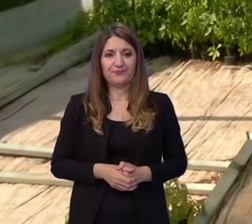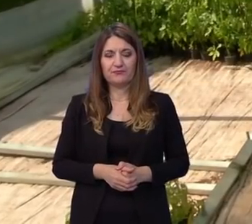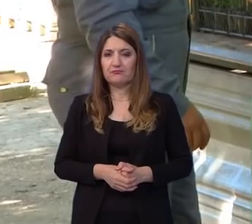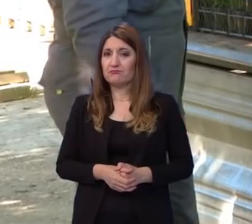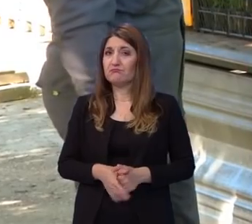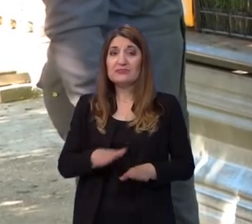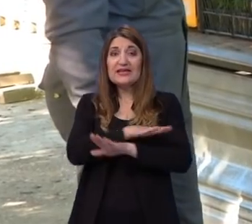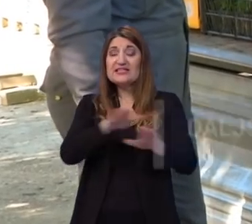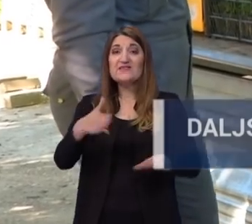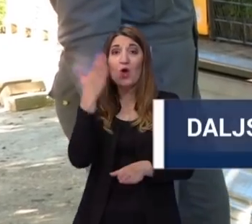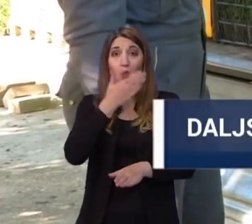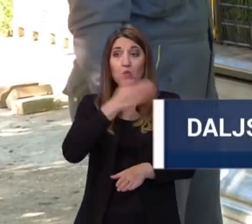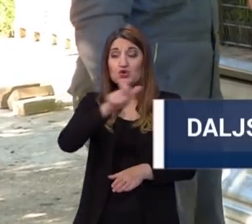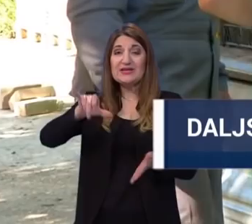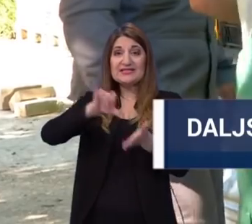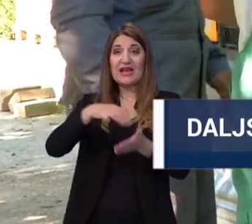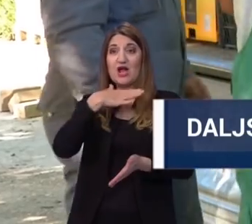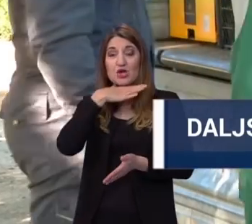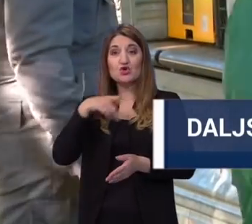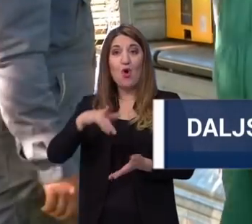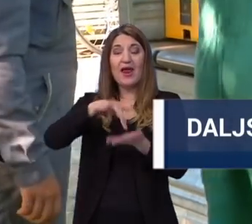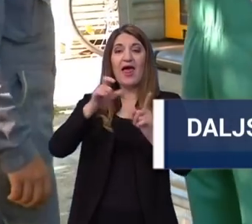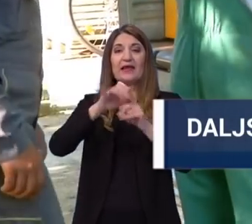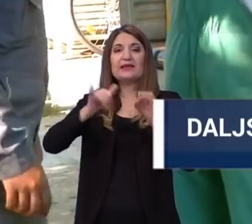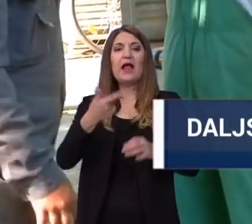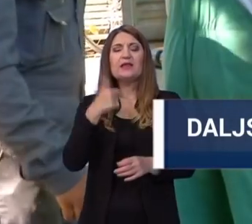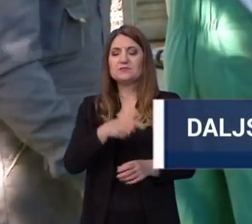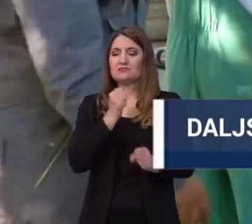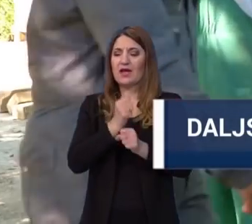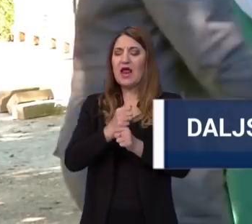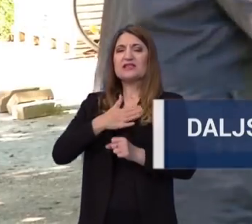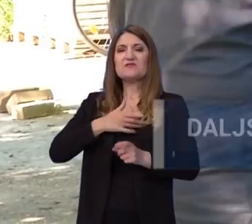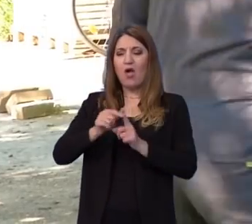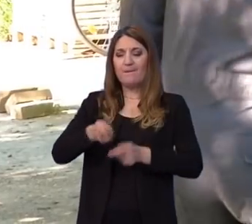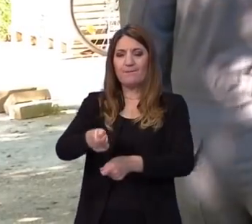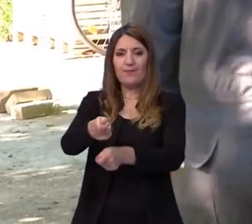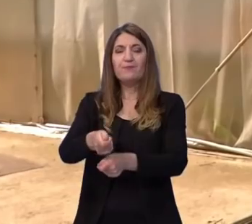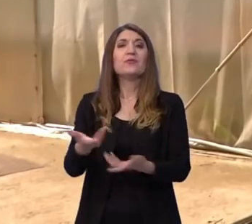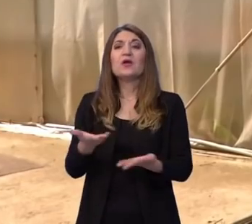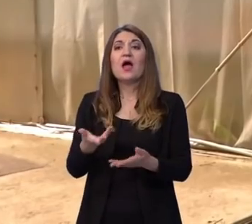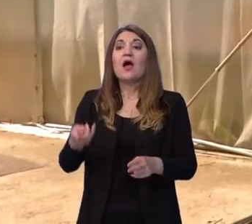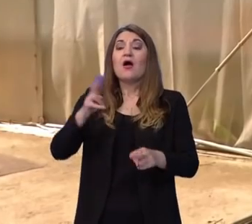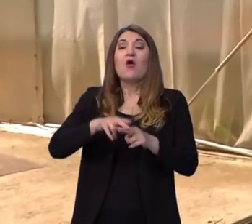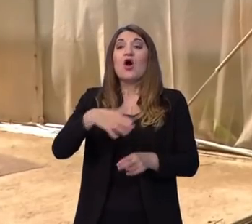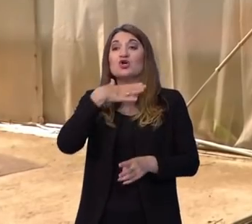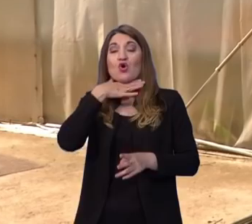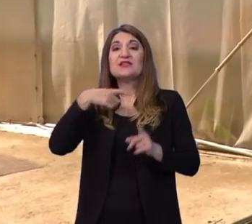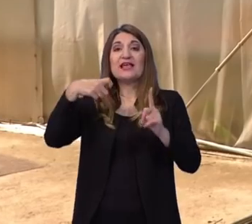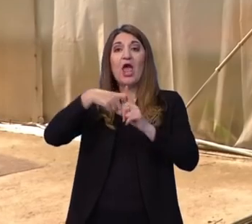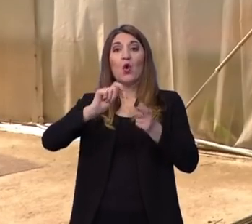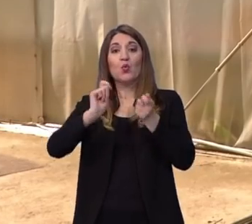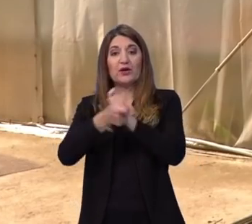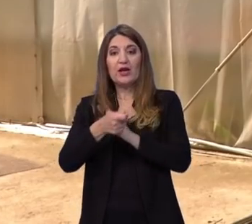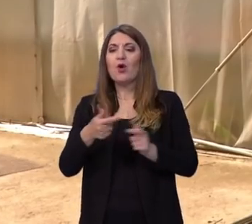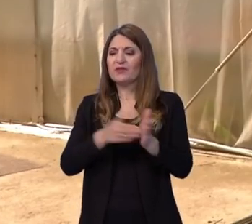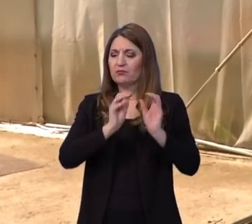Gotovo svi učenici srednje škole u dalju odrastaju uz rad na obiteljskim gospodarstvima. Cilj je školskih kurikula obrazovati